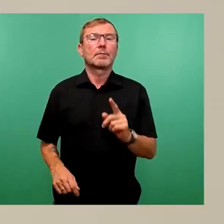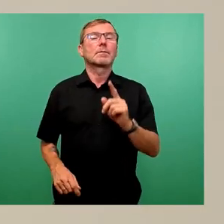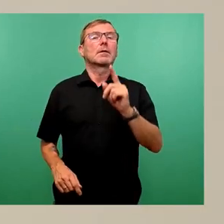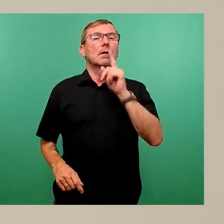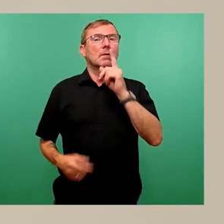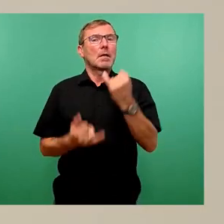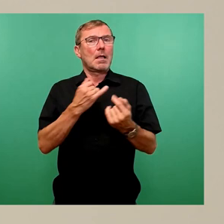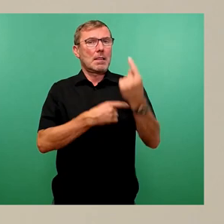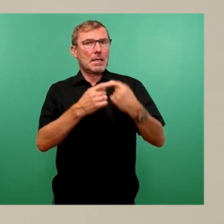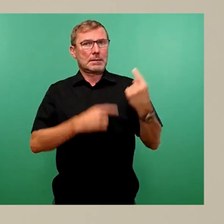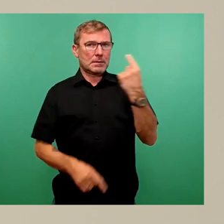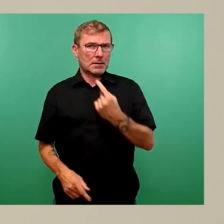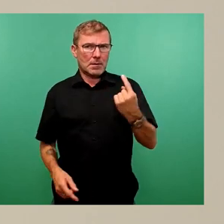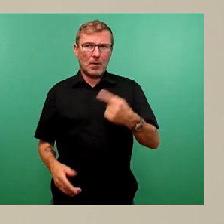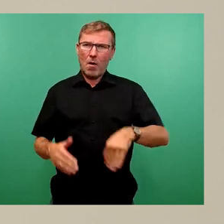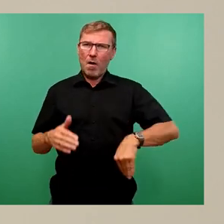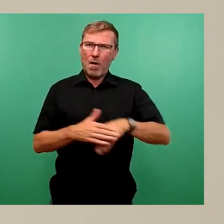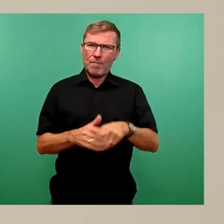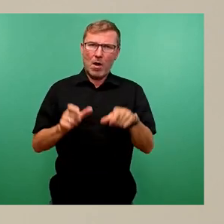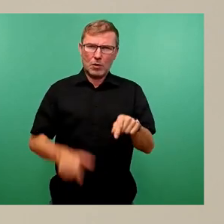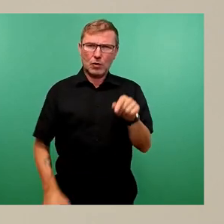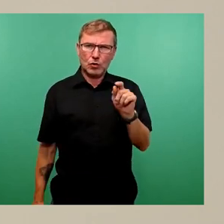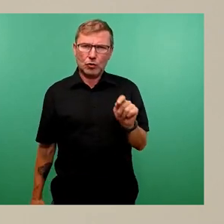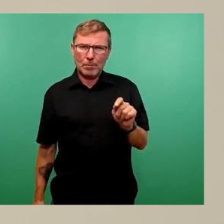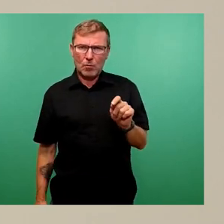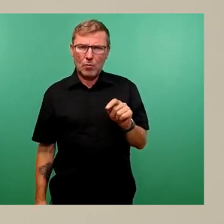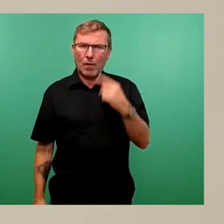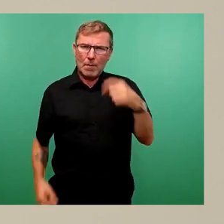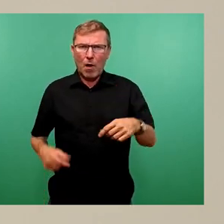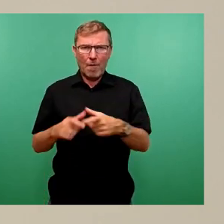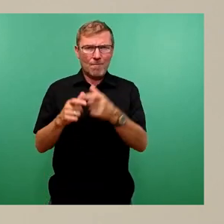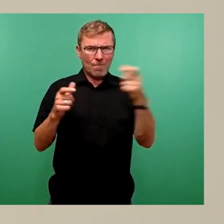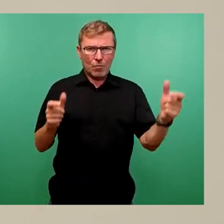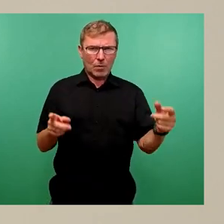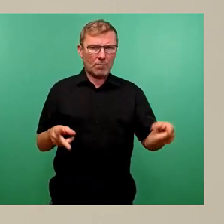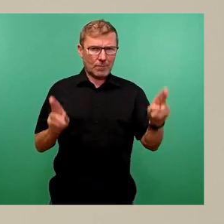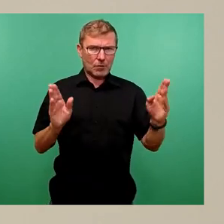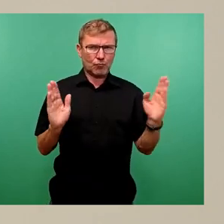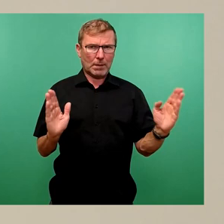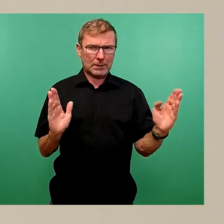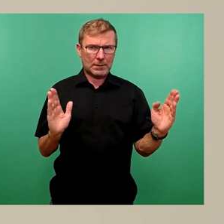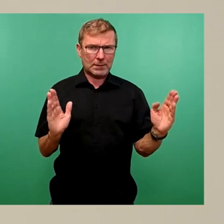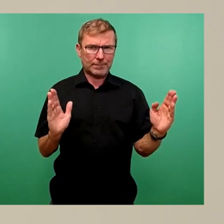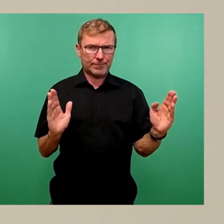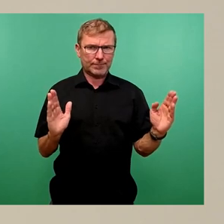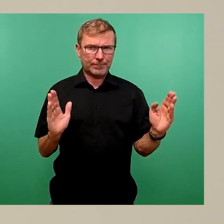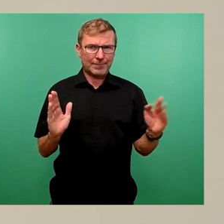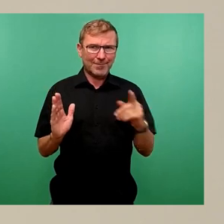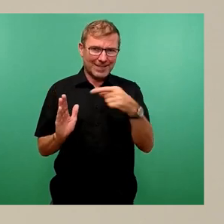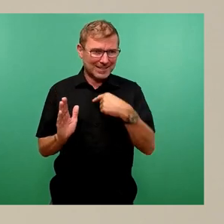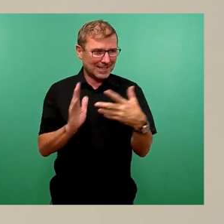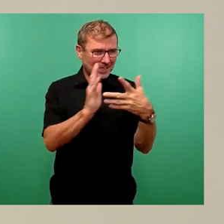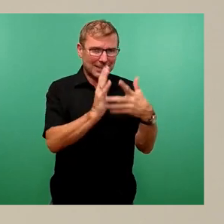Jahr stattgefundene Vollsperrung des Blauen Wunders simuliert hätten, hätten Sie